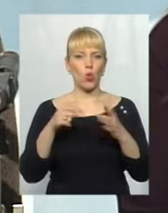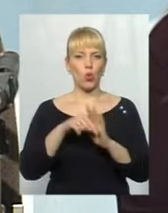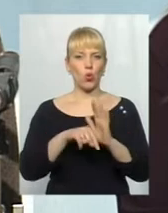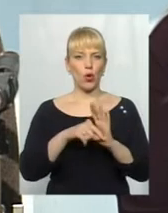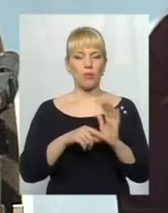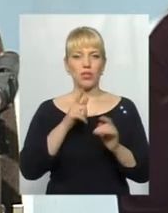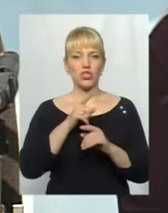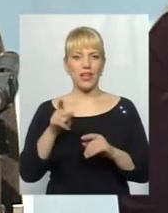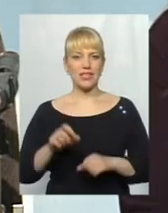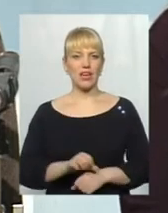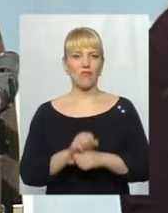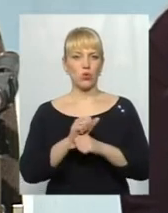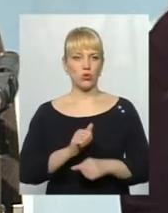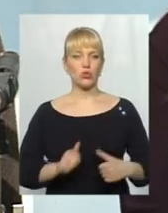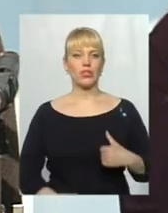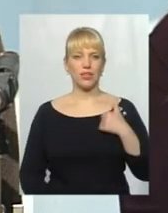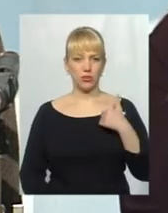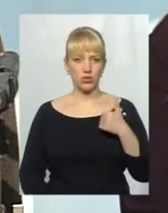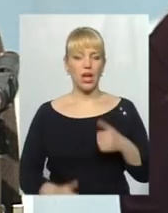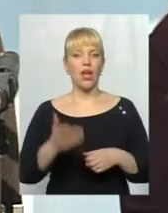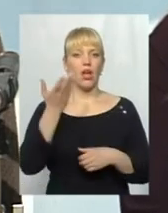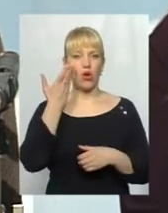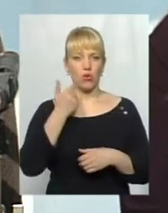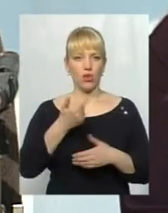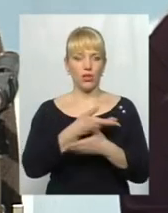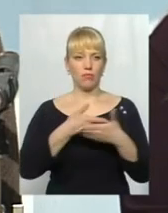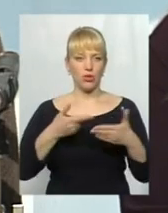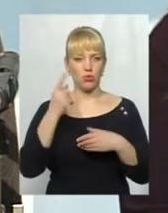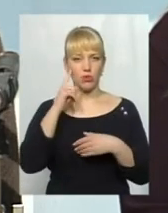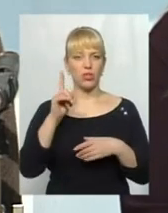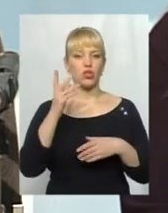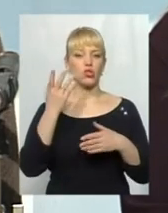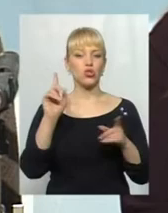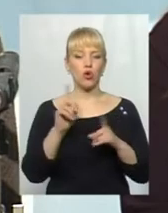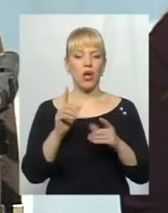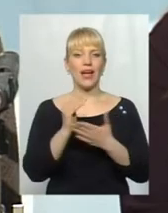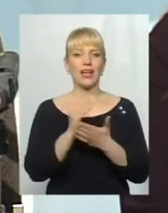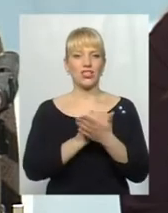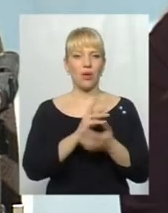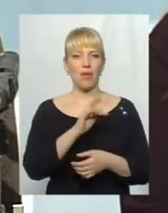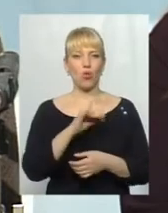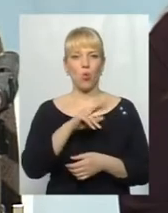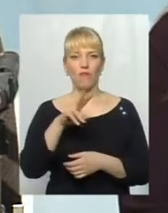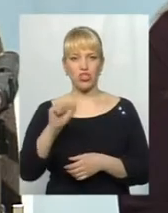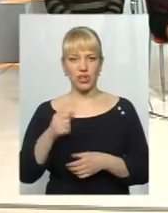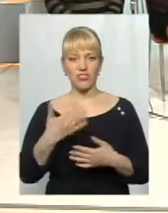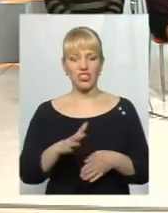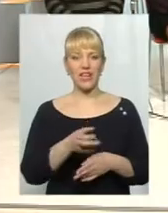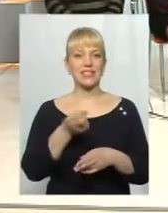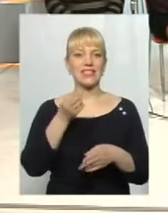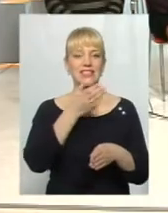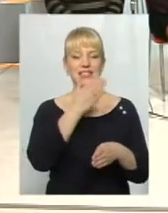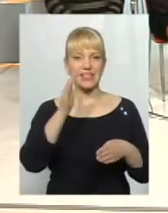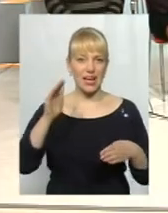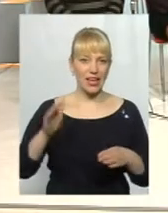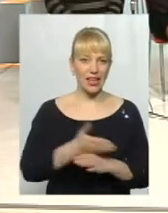після того, коли, як би думали, що режим Януковича вже скинуто. Але це ж їм не дає право